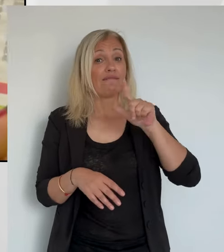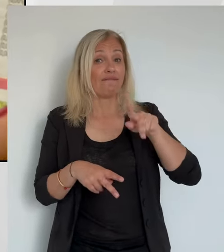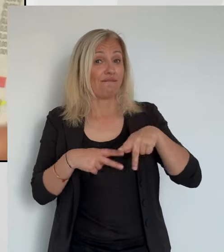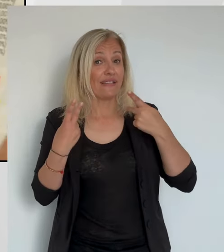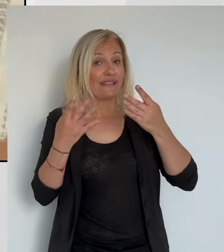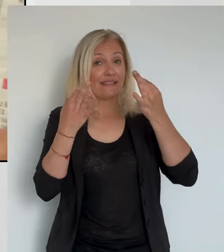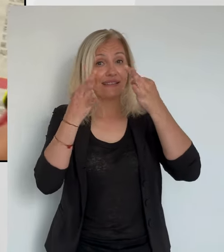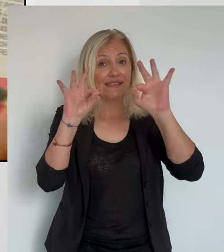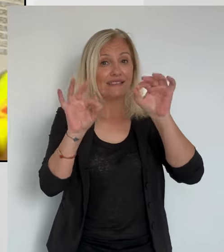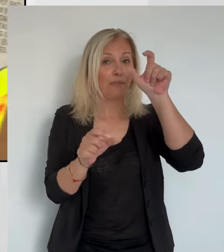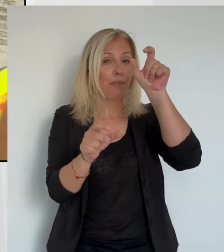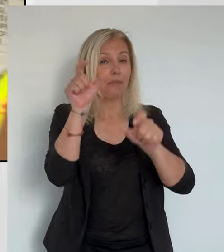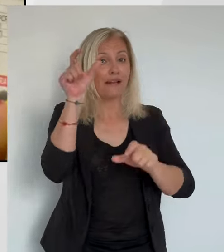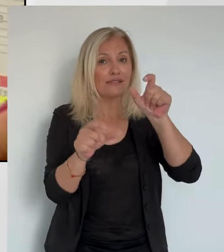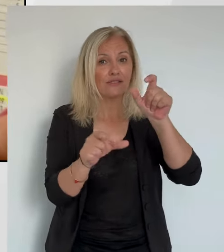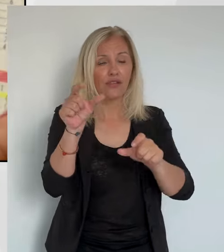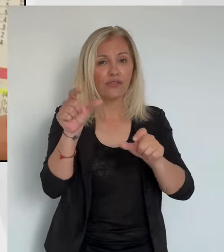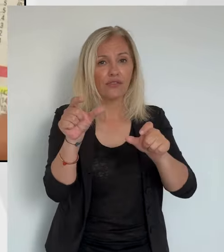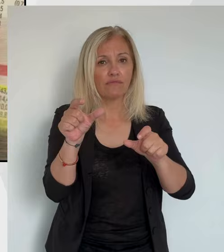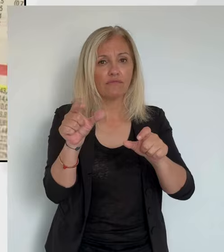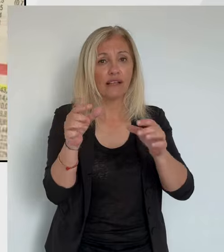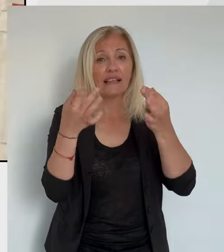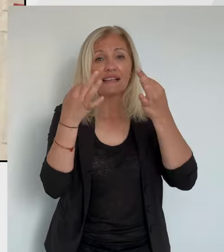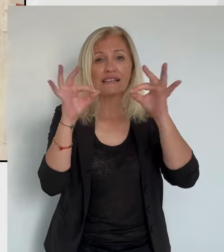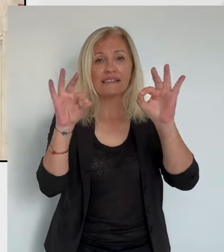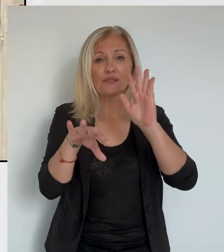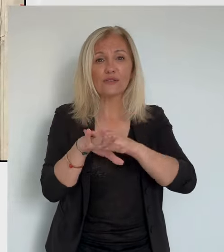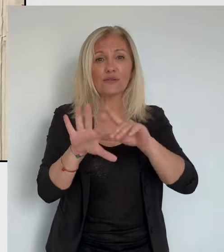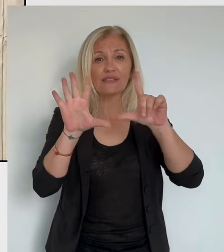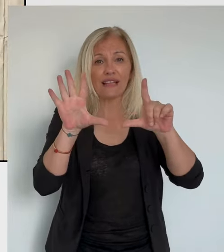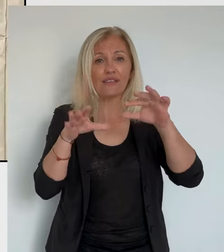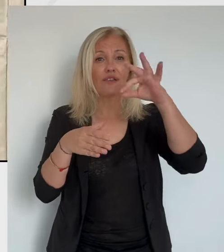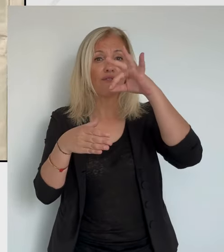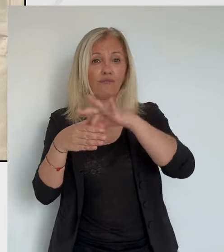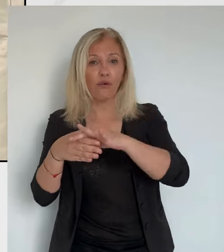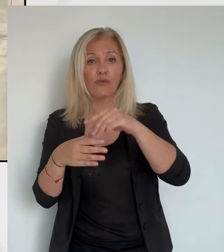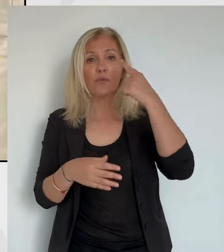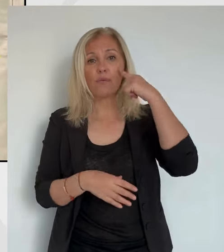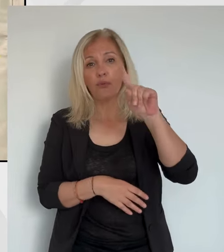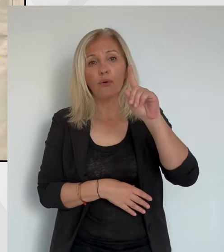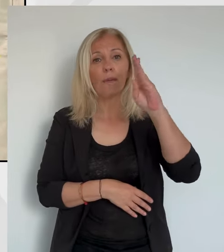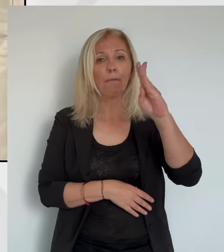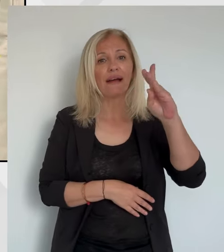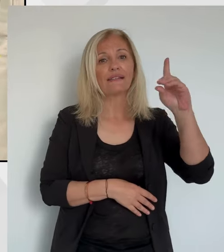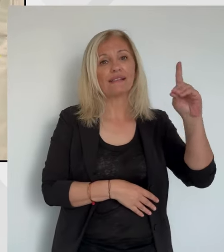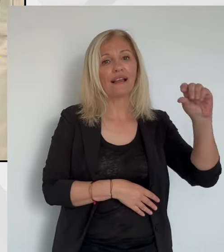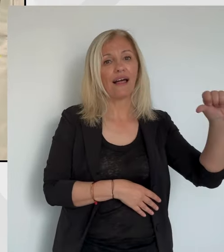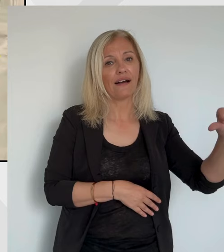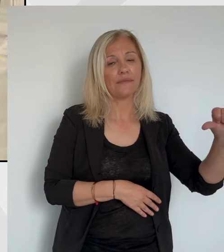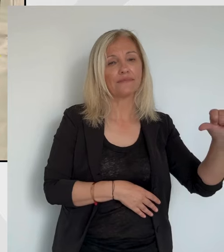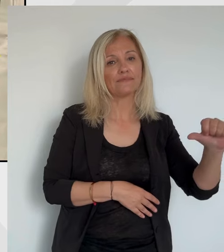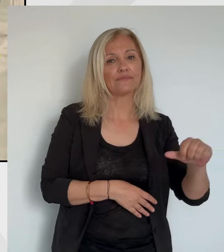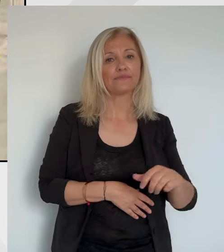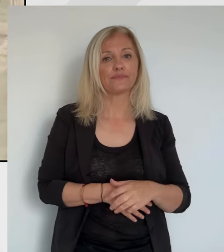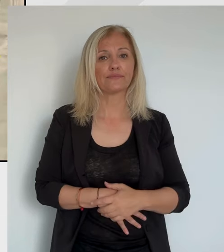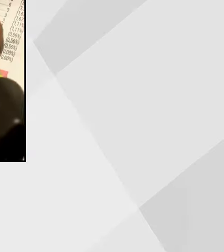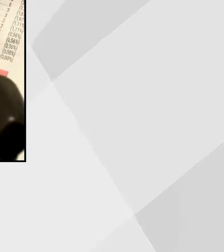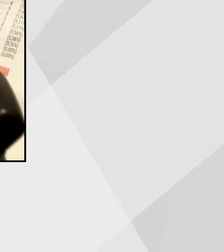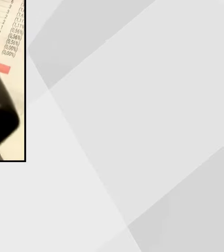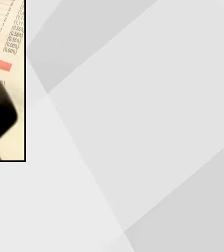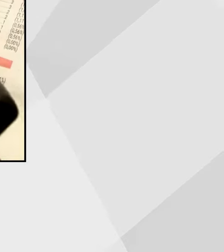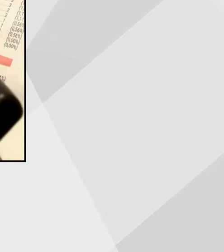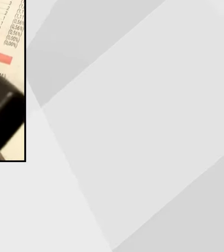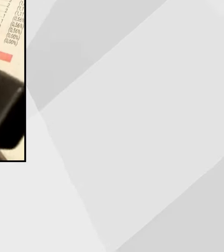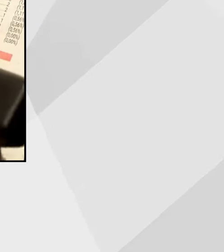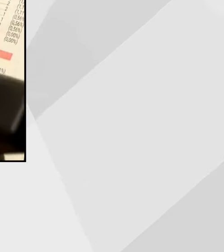car sur 360 communes, 292 ont fait de Jordan Bardella leur champion. Le record,'est un matzo là dans le beau, joue avec